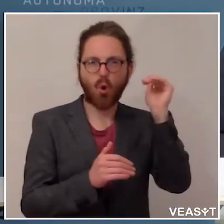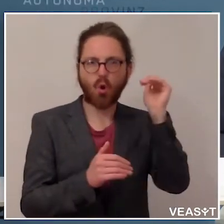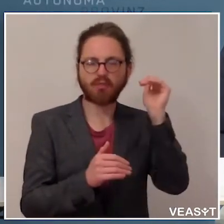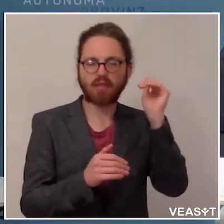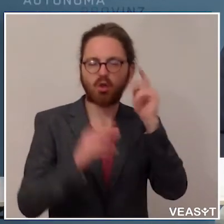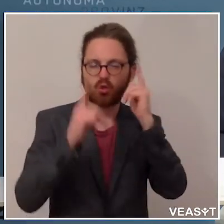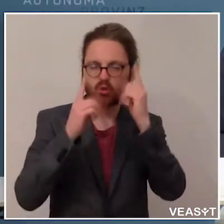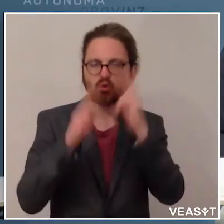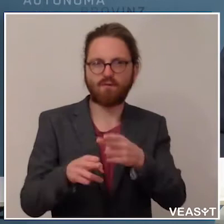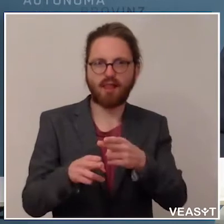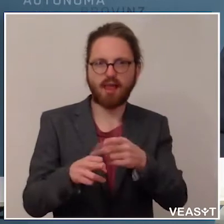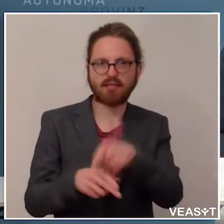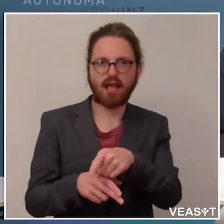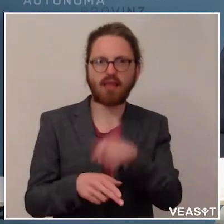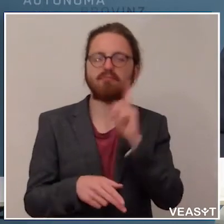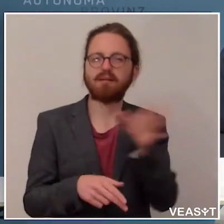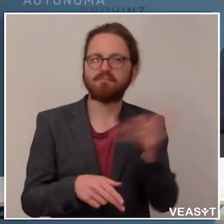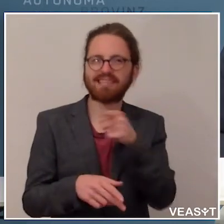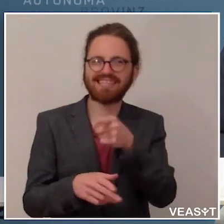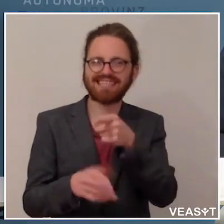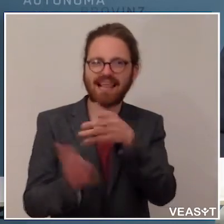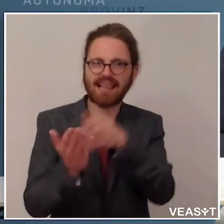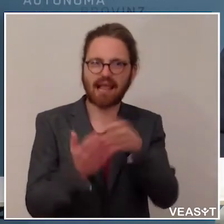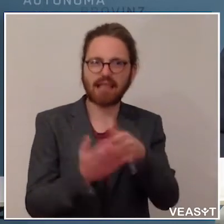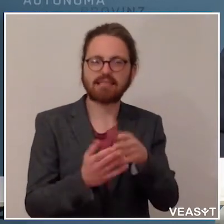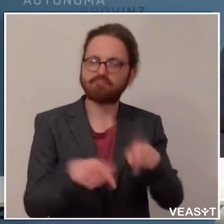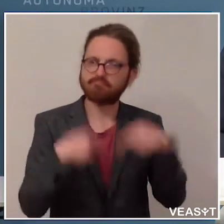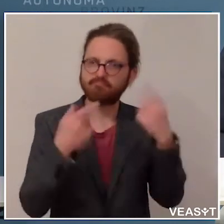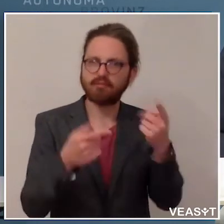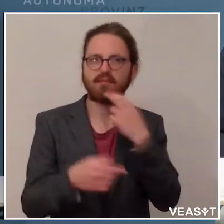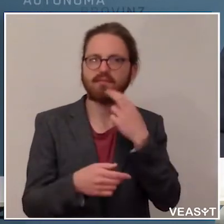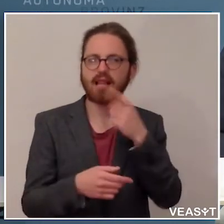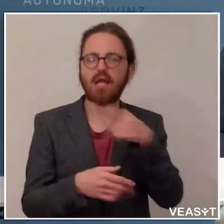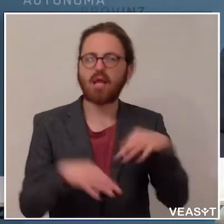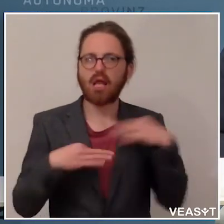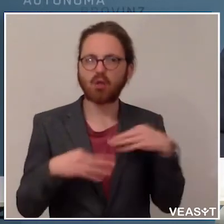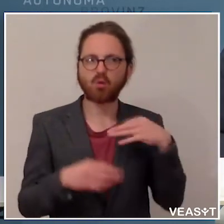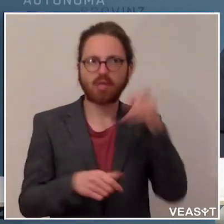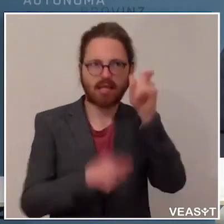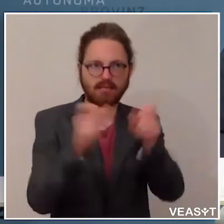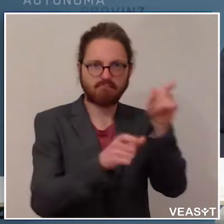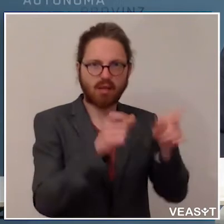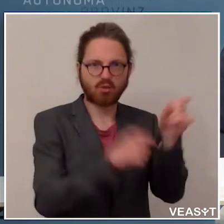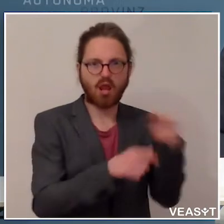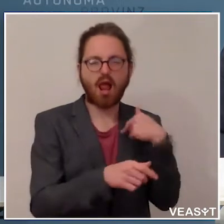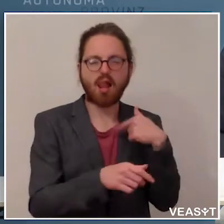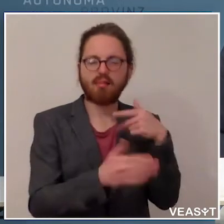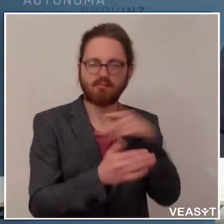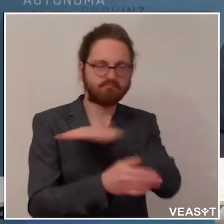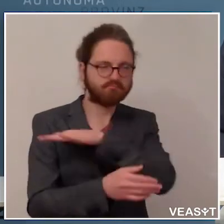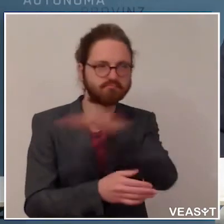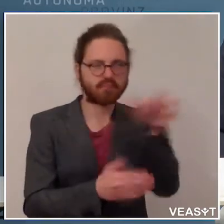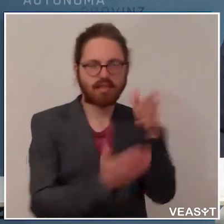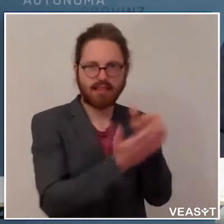Und mit diesen Tests wollen wir zunächst einmal das Gesundheitspersonal flächendeckend testen,